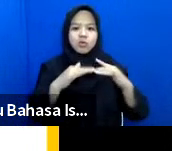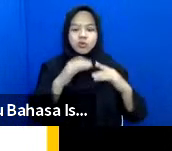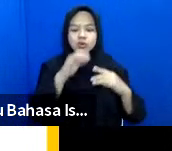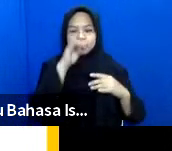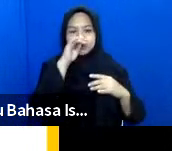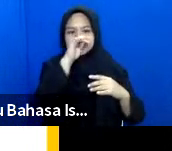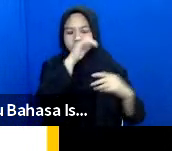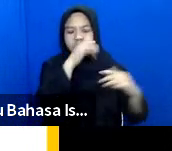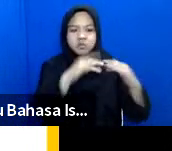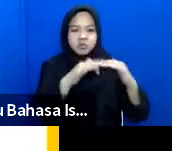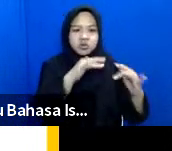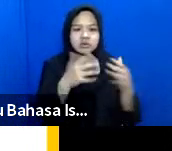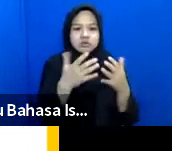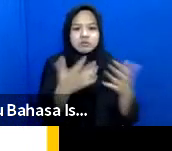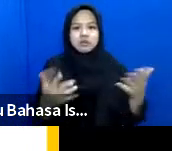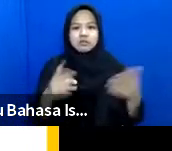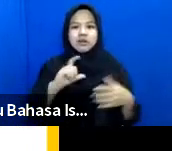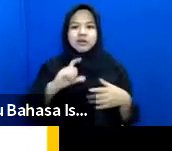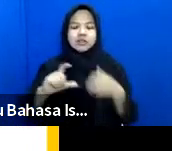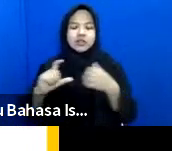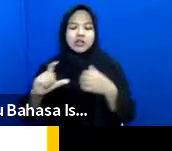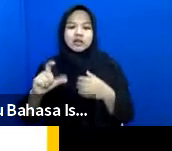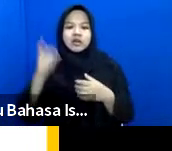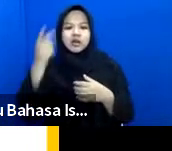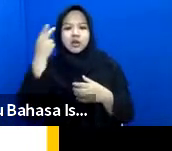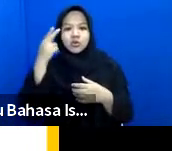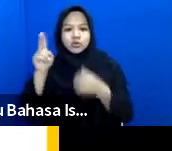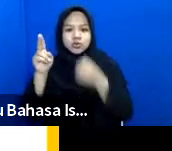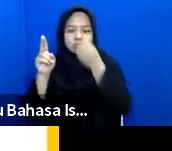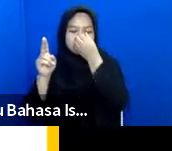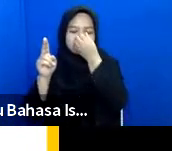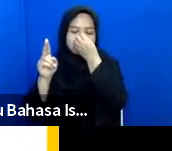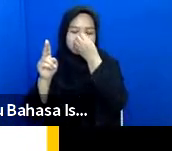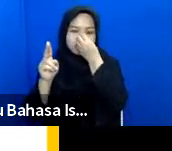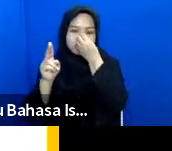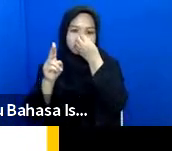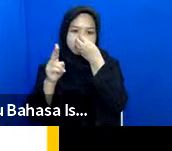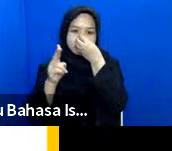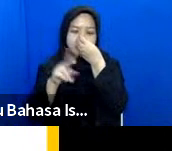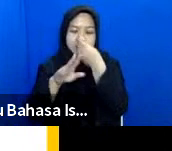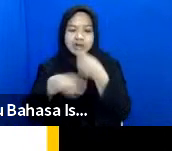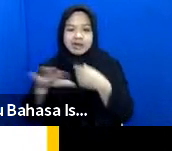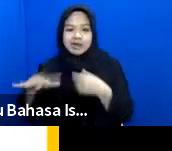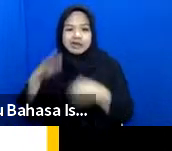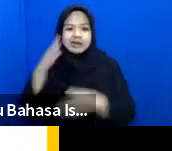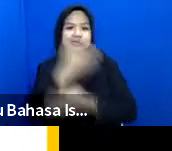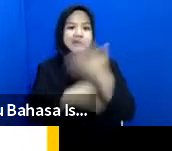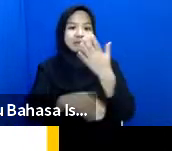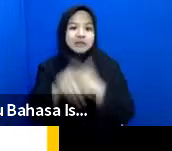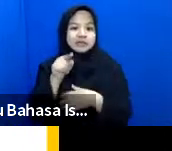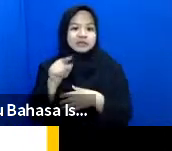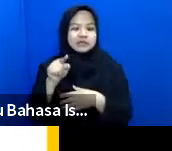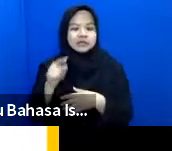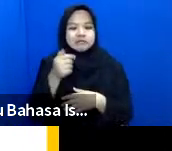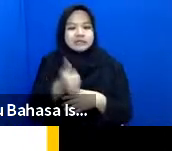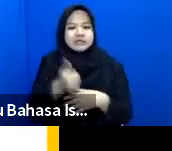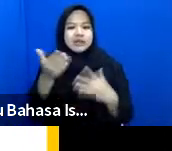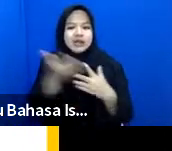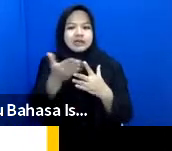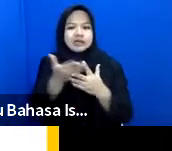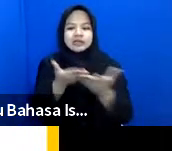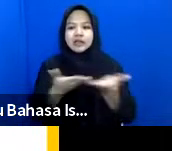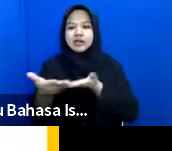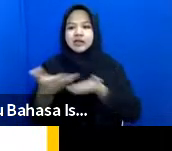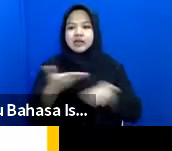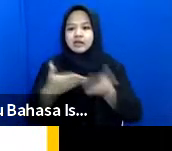mengakomodir bagaimana cara untuk agar anak-anak dengan disabilitas ini dapat mengakses layanan